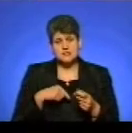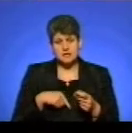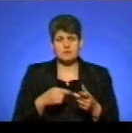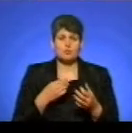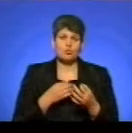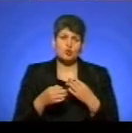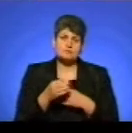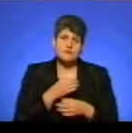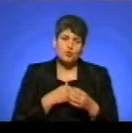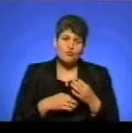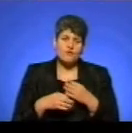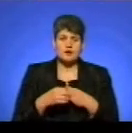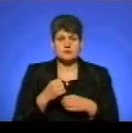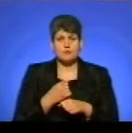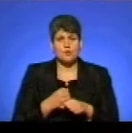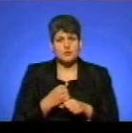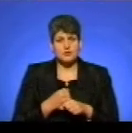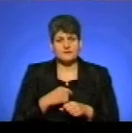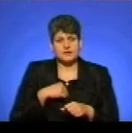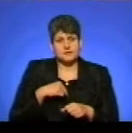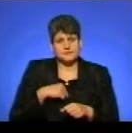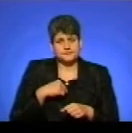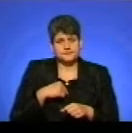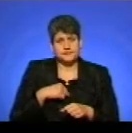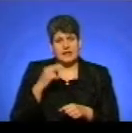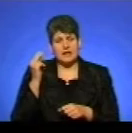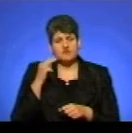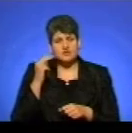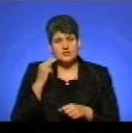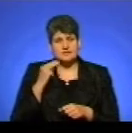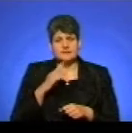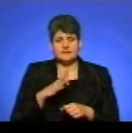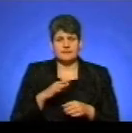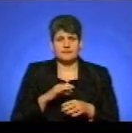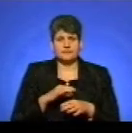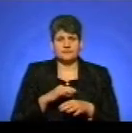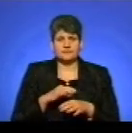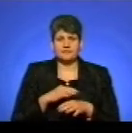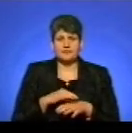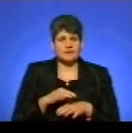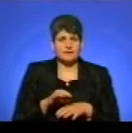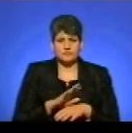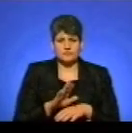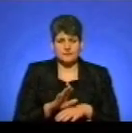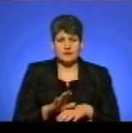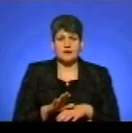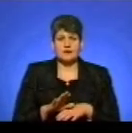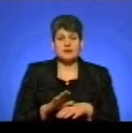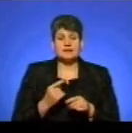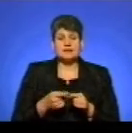проконсультуватися, пропрацювати свої емоційні стани, так, навчитися не насильницькому спілкуванню, ну, це такий